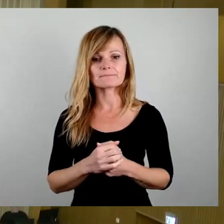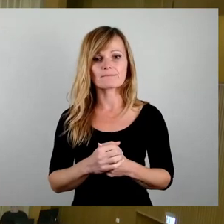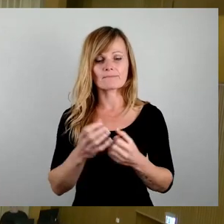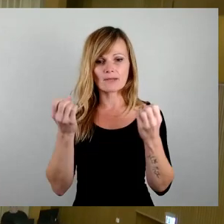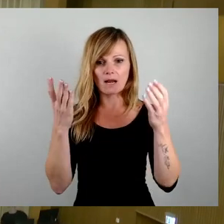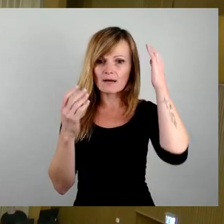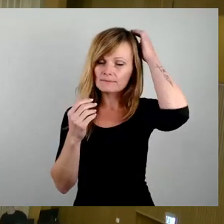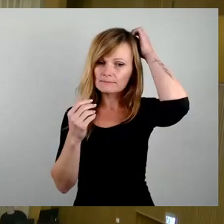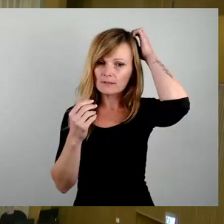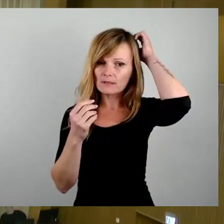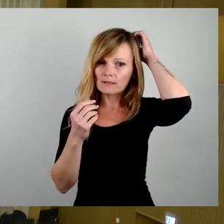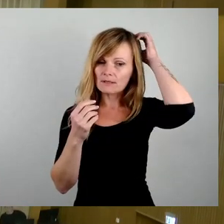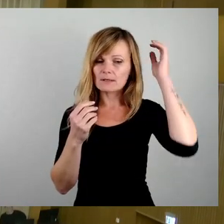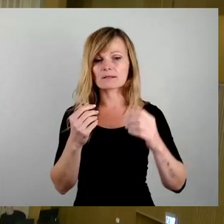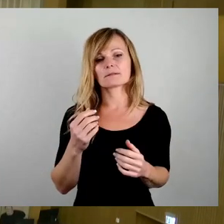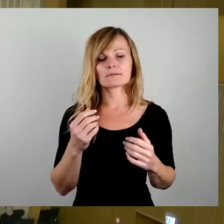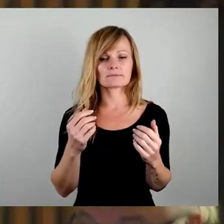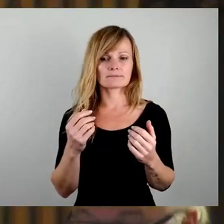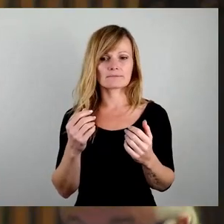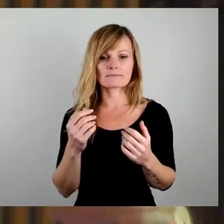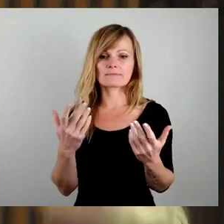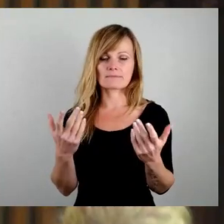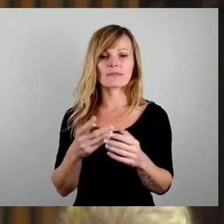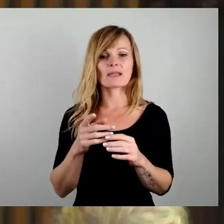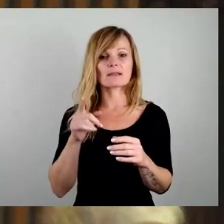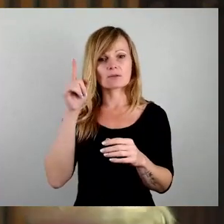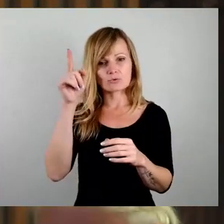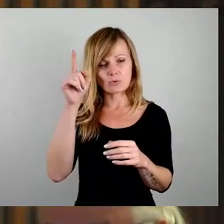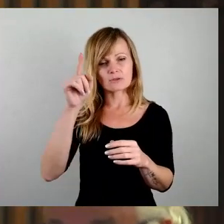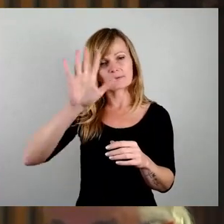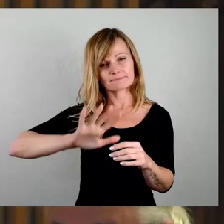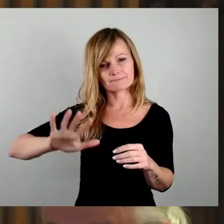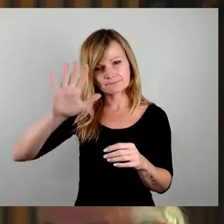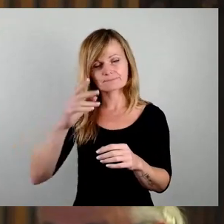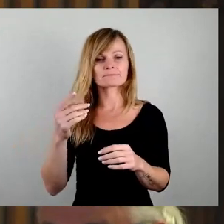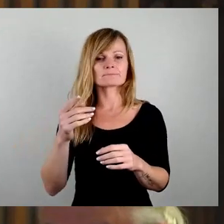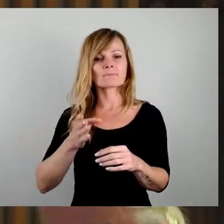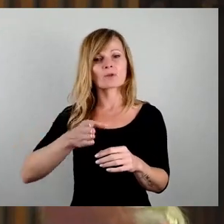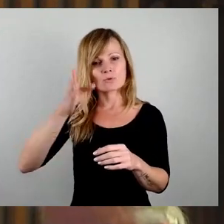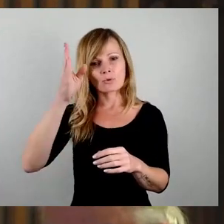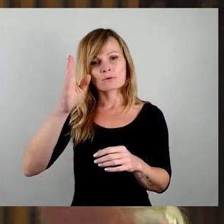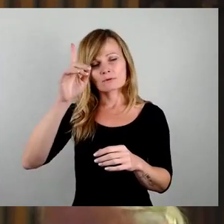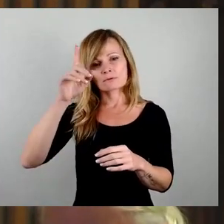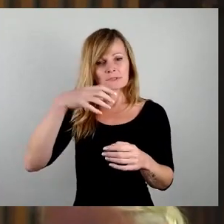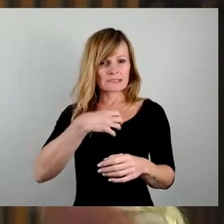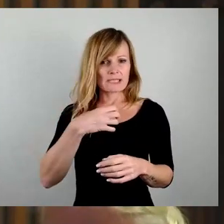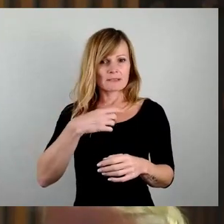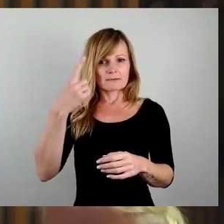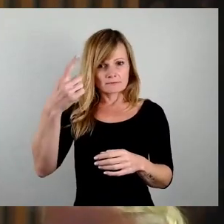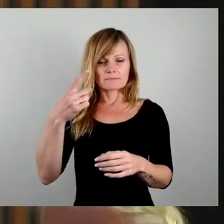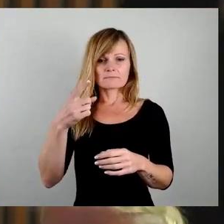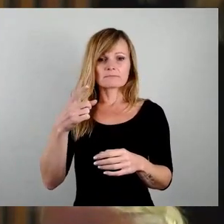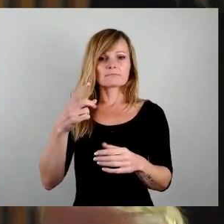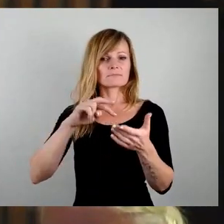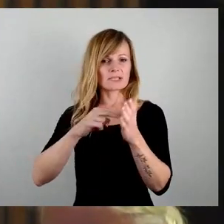Natürlich verkennen wir nicht, dass die Ansiedlung dort oben von eminenter wirtschaftlicher Bedeutung ist. Aber ich will das einfach auch nochmal